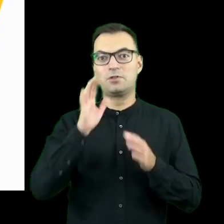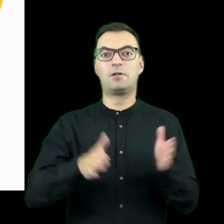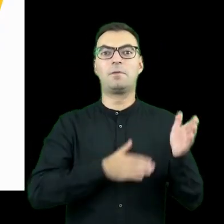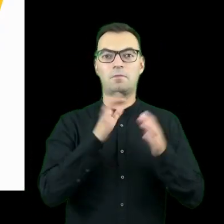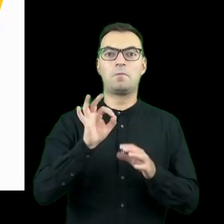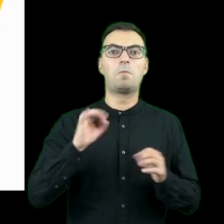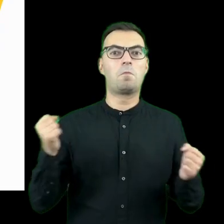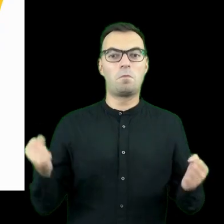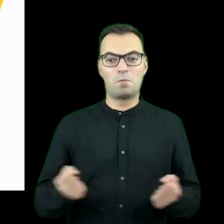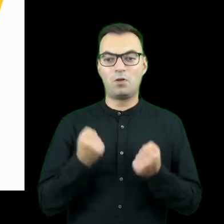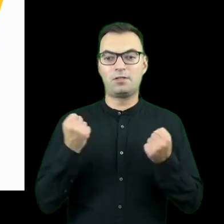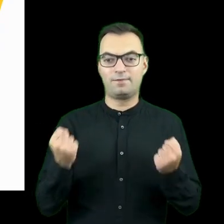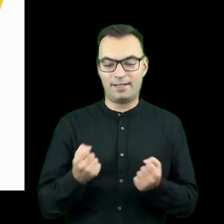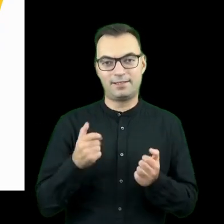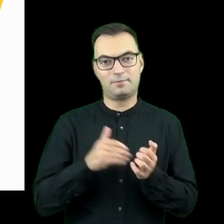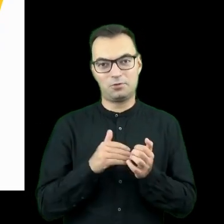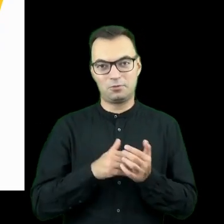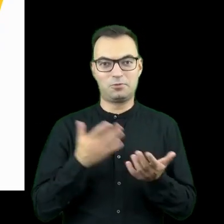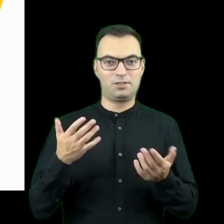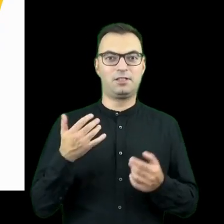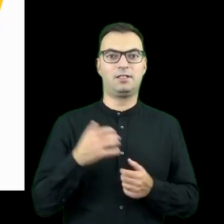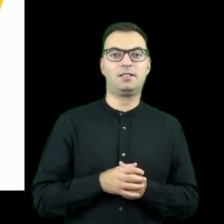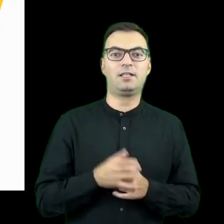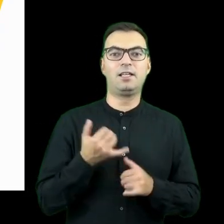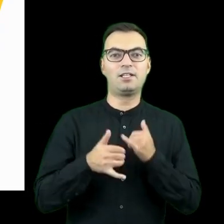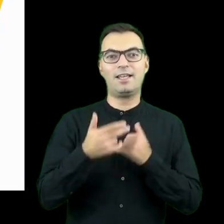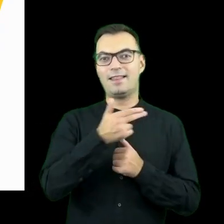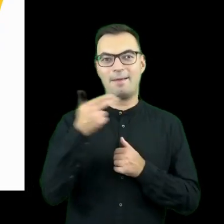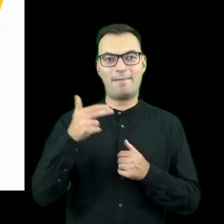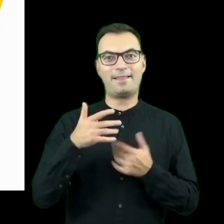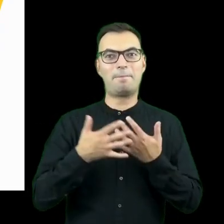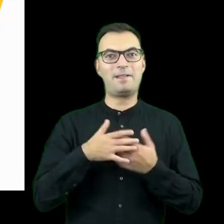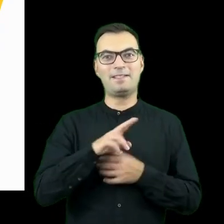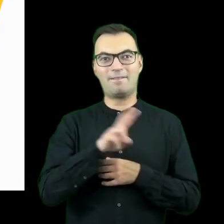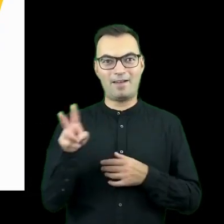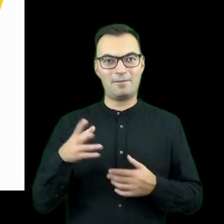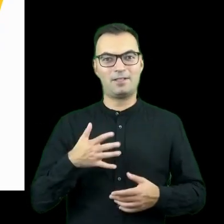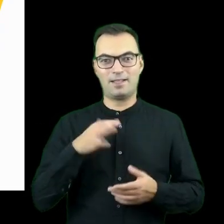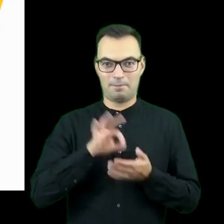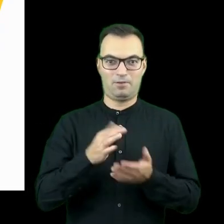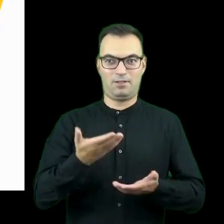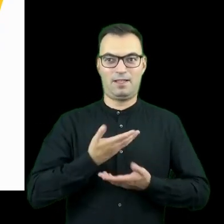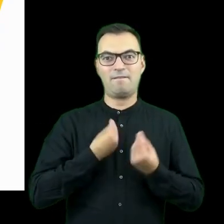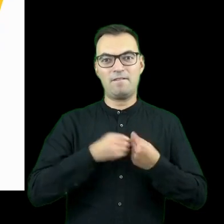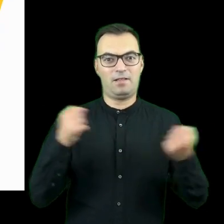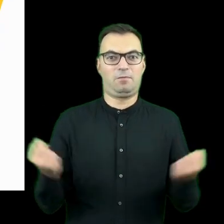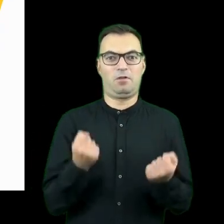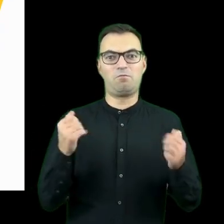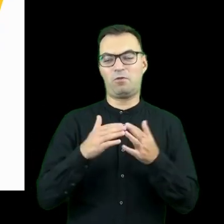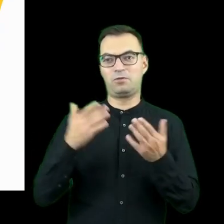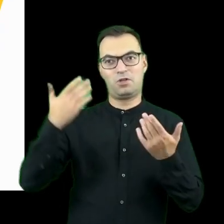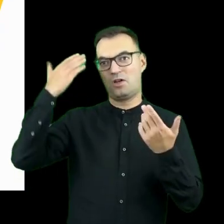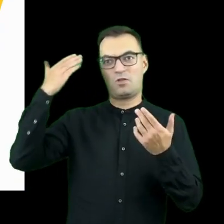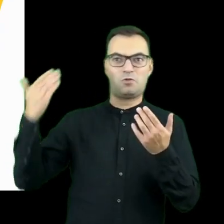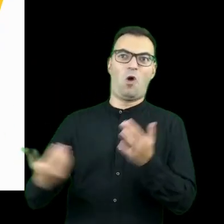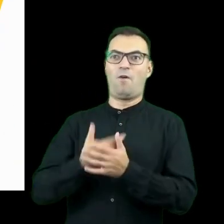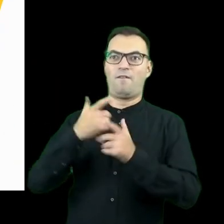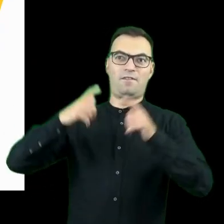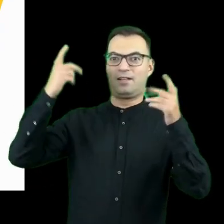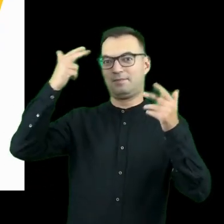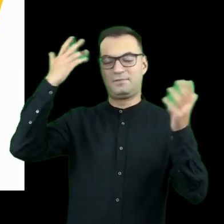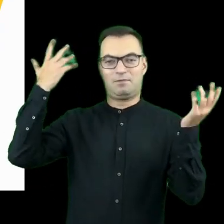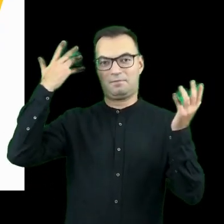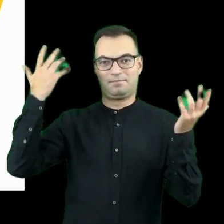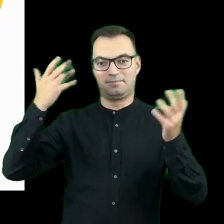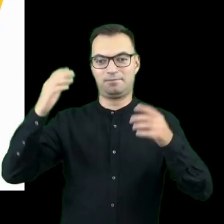i posiadanie odpowiedniej motywacji. Znowu obszary, które Was dotyczą są dużo bardziej motywujące niż obszary, które są dla Was anonimowe, ale